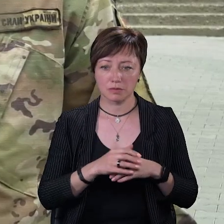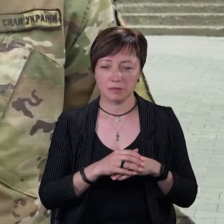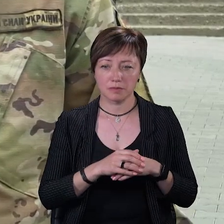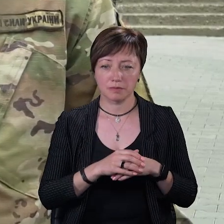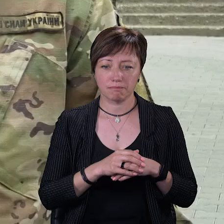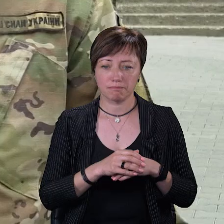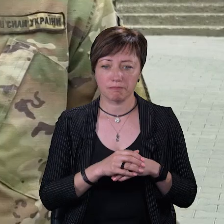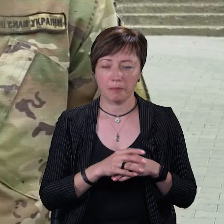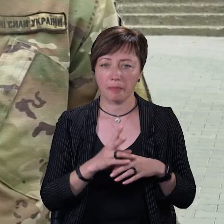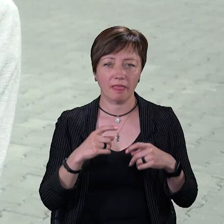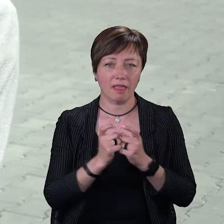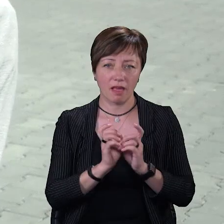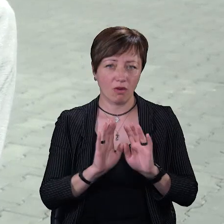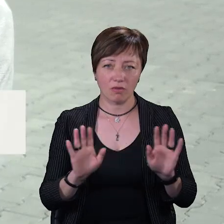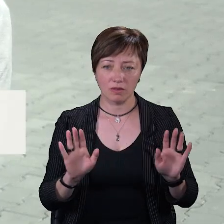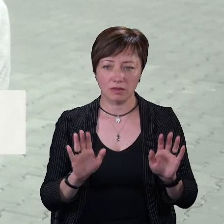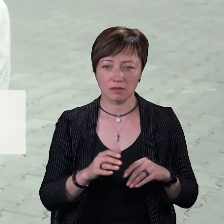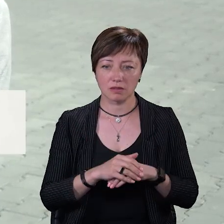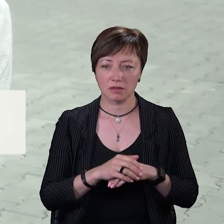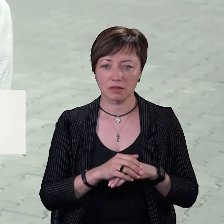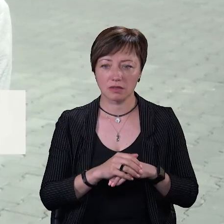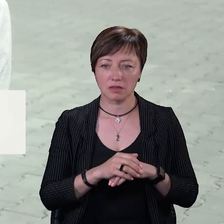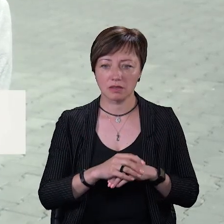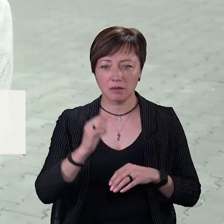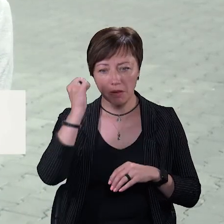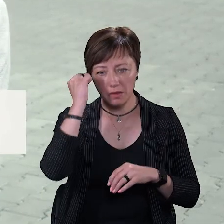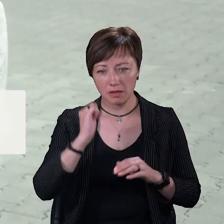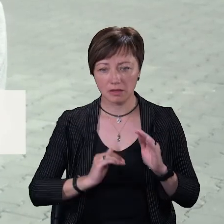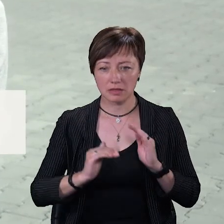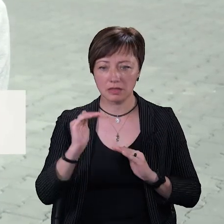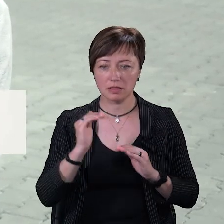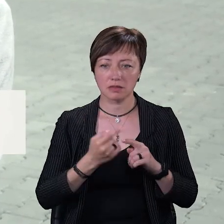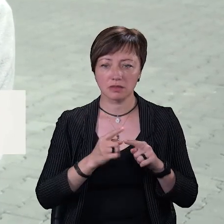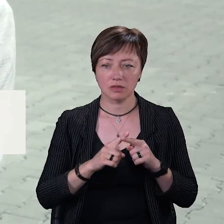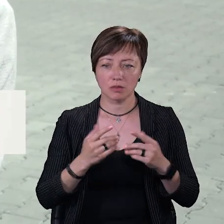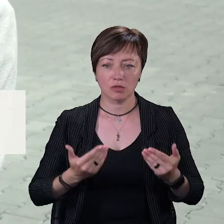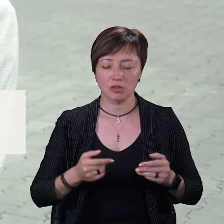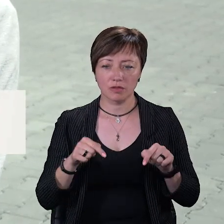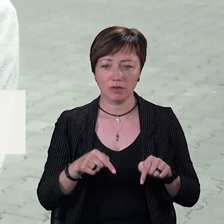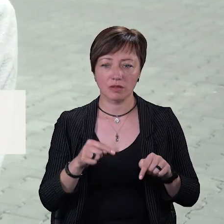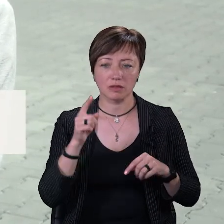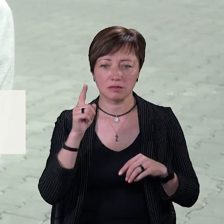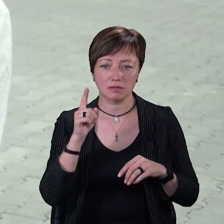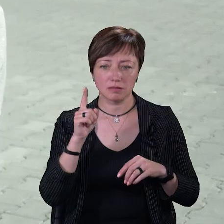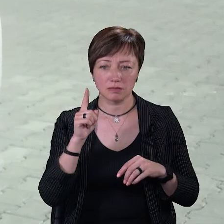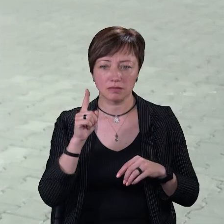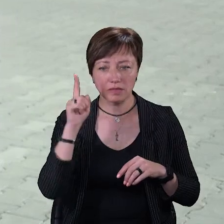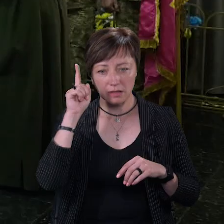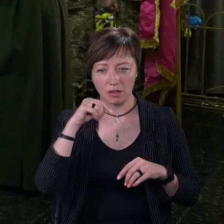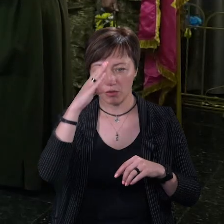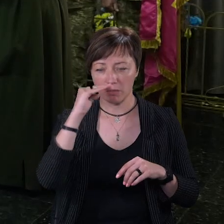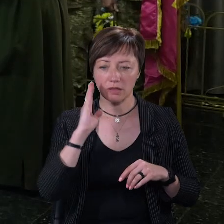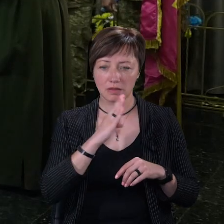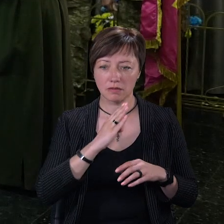Тобто не конфліктний. Метаю цього хлопчика з дитинства, тому що раніше тут не проживала. Знаю